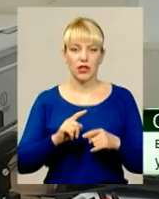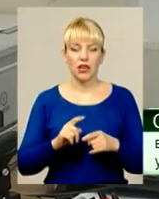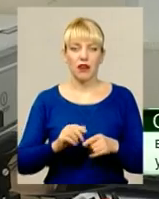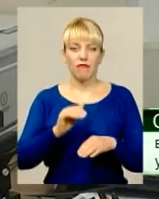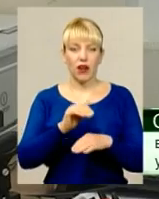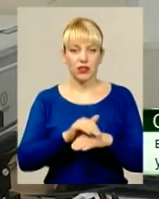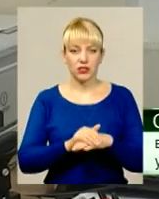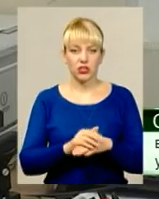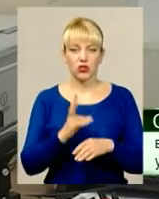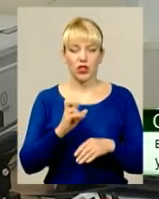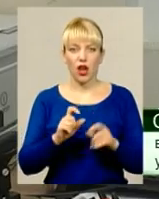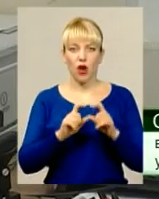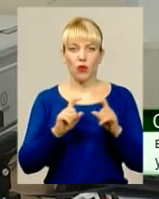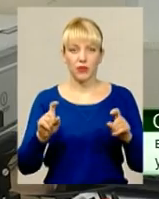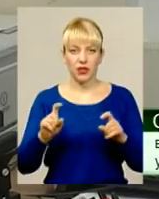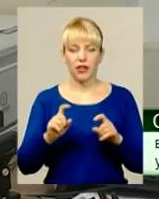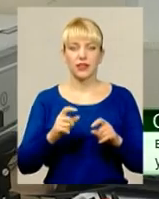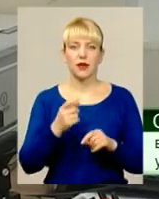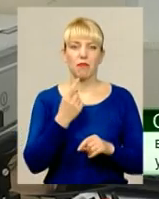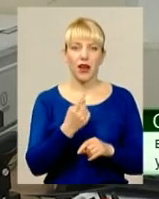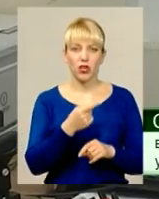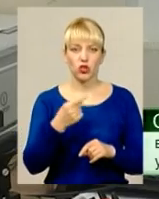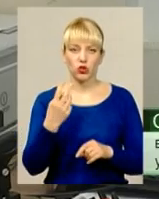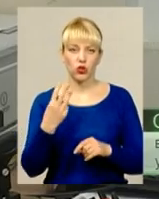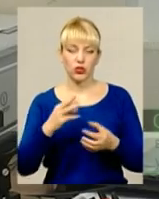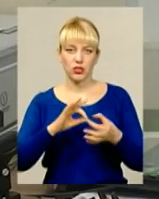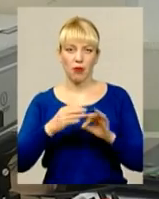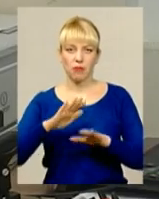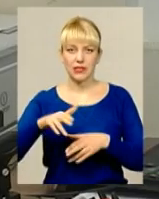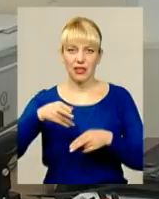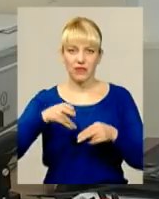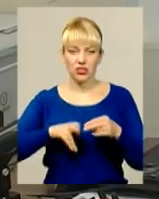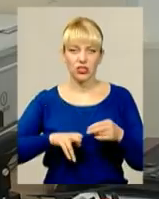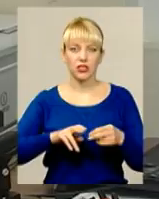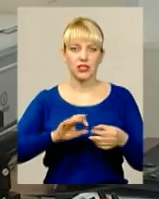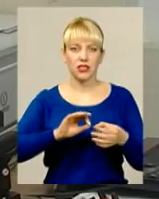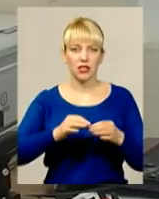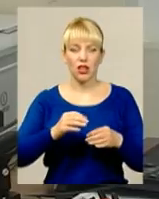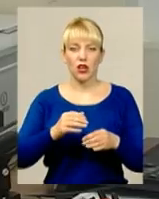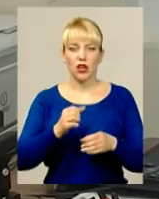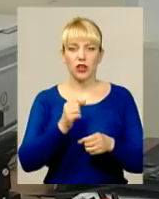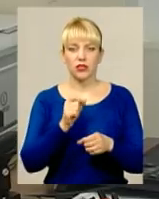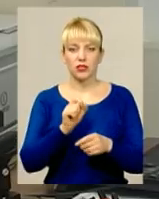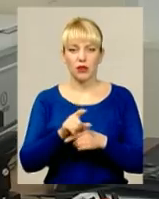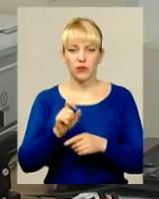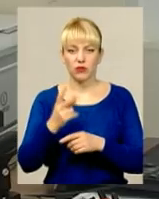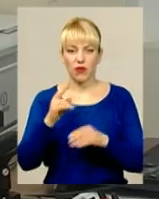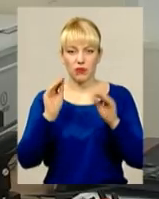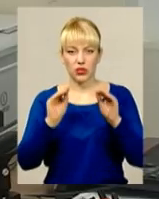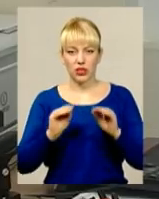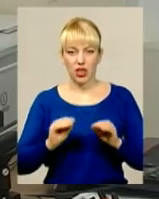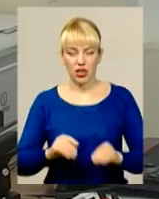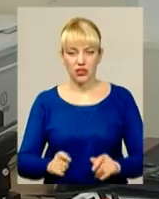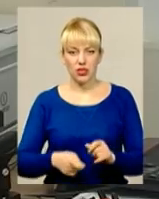Тобто на об'єкти першої і третій категорії складності, після завершення виконання будівельних робіт, замовник заповнюв два примірники декларації, подає